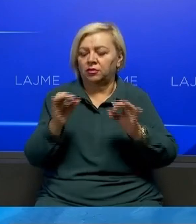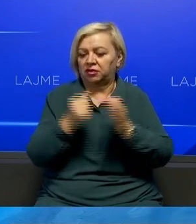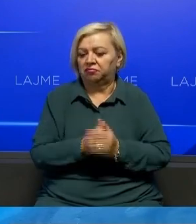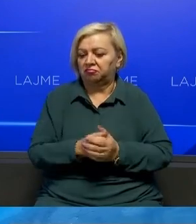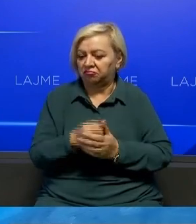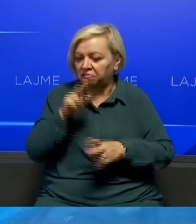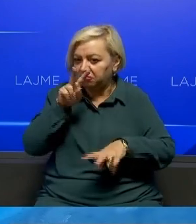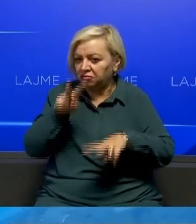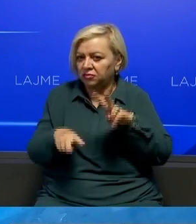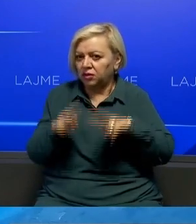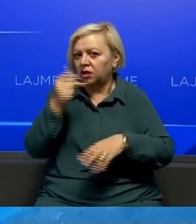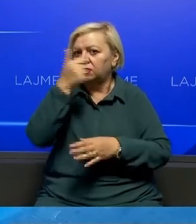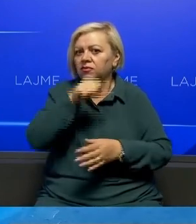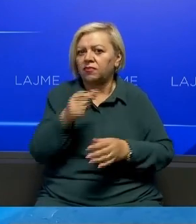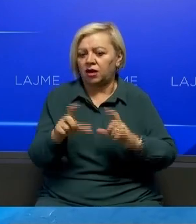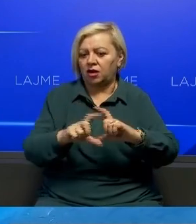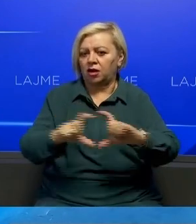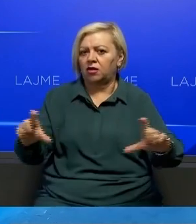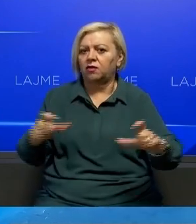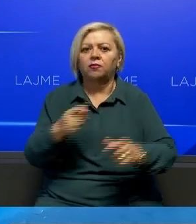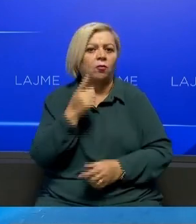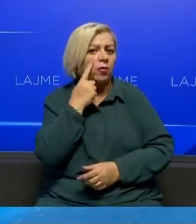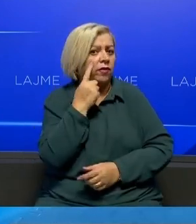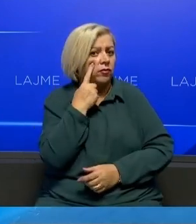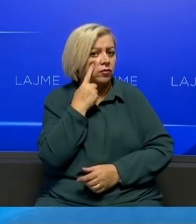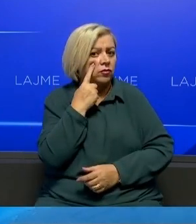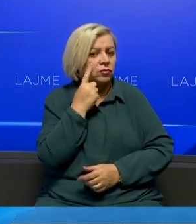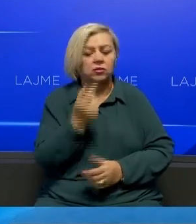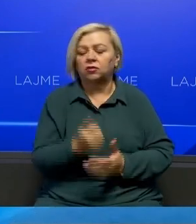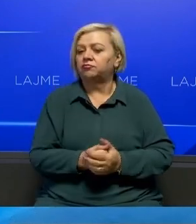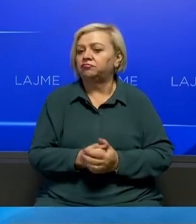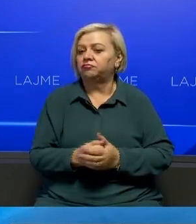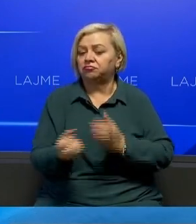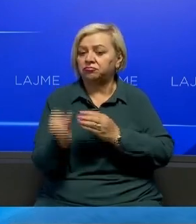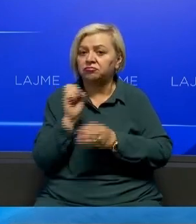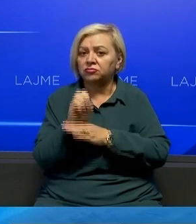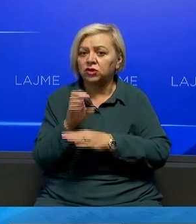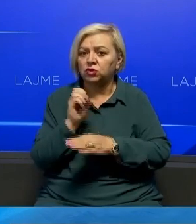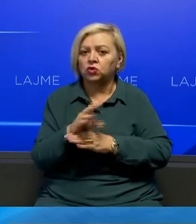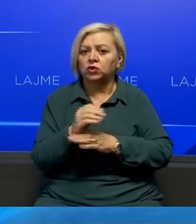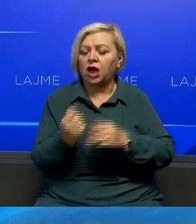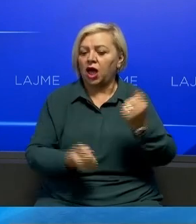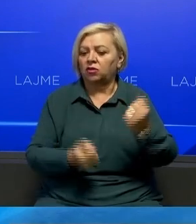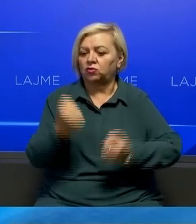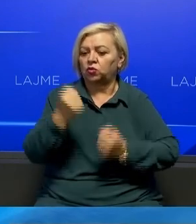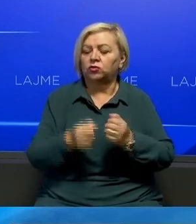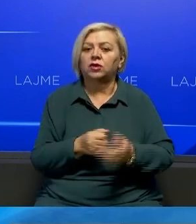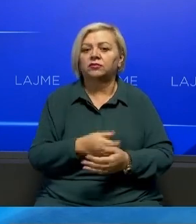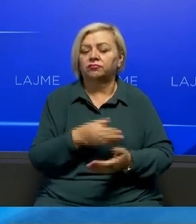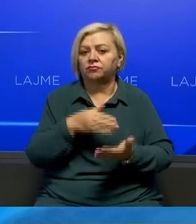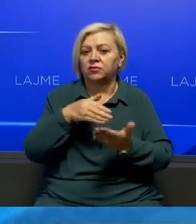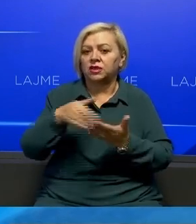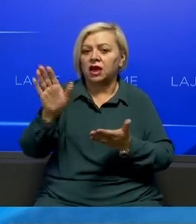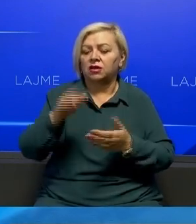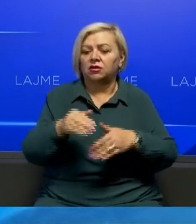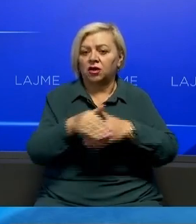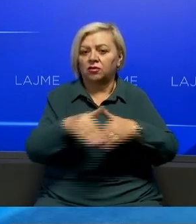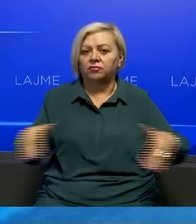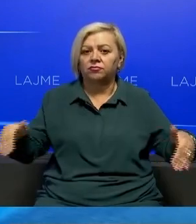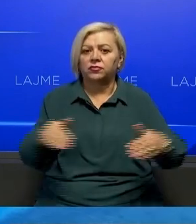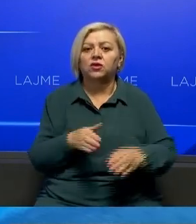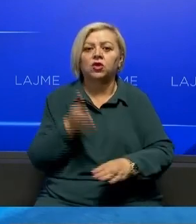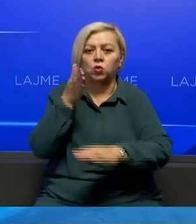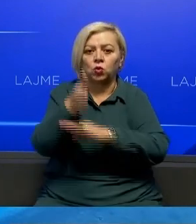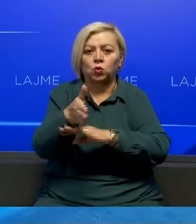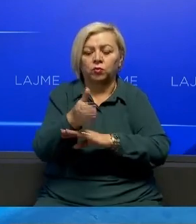erdha të shohë qëfar është me këto targat provuse dhe me sugjeruan që automjetit duhet të dal nga këtë vend kalim kufitarë dhe të